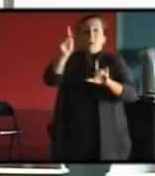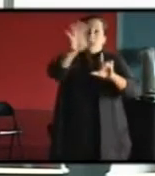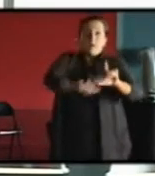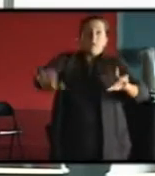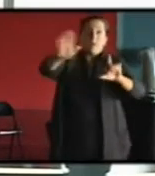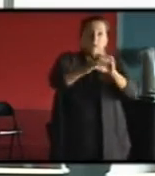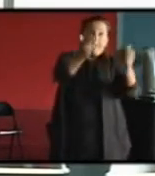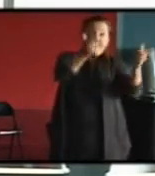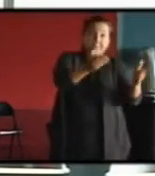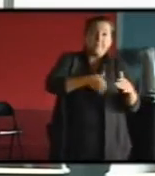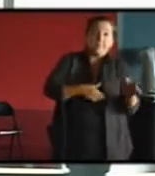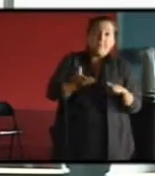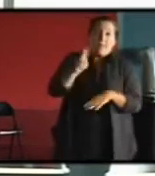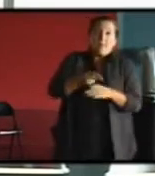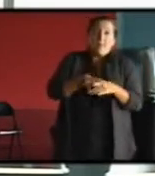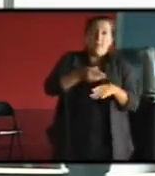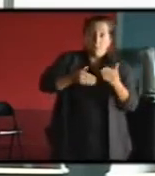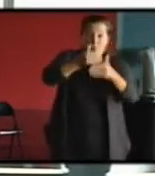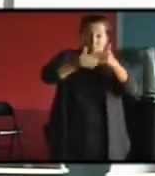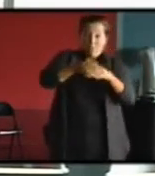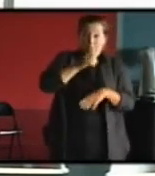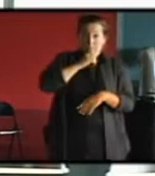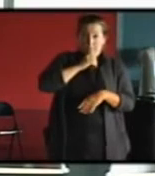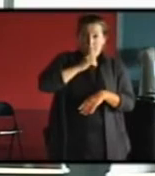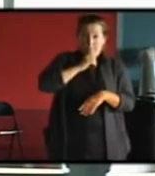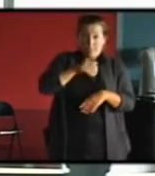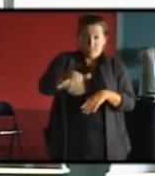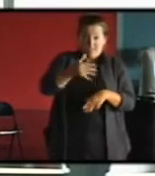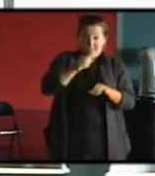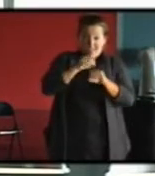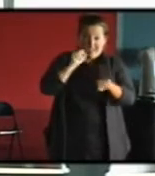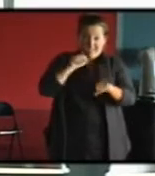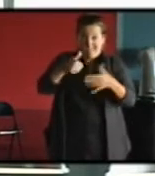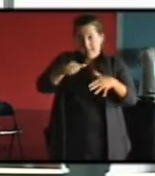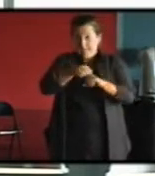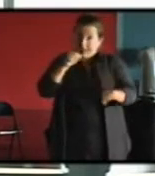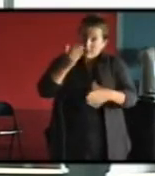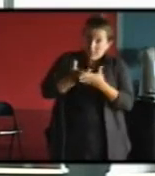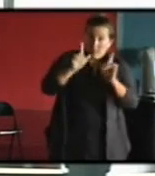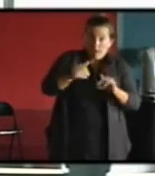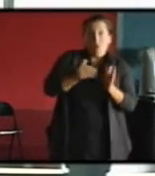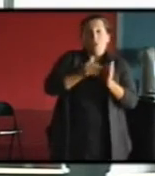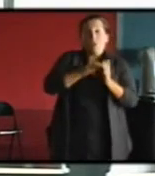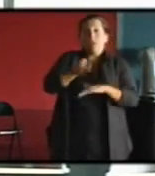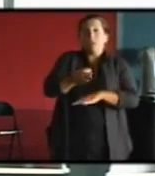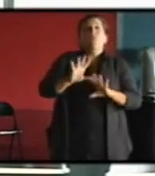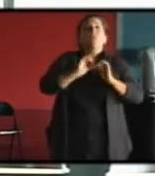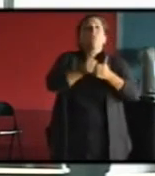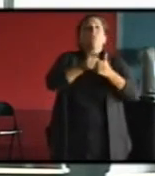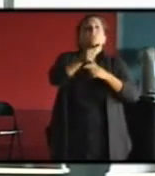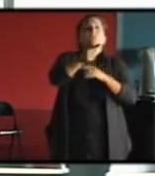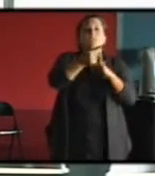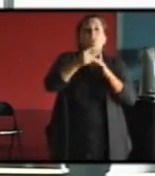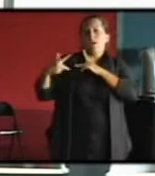commencent... Voilà, on a encore des constructions du 15e et du 16e siècle. Et donc, par période, on voit ici l